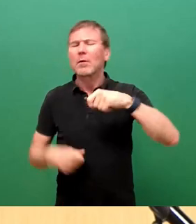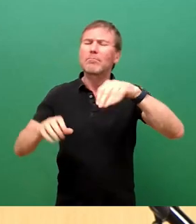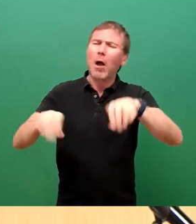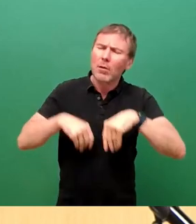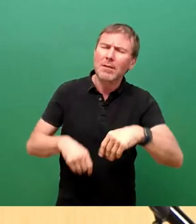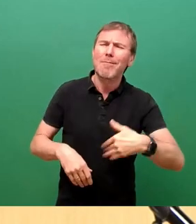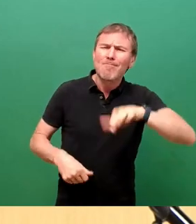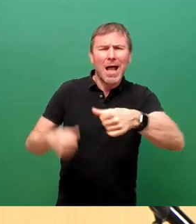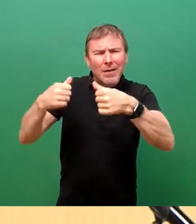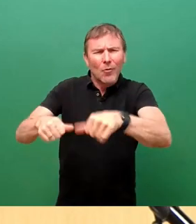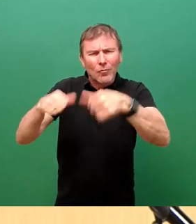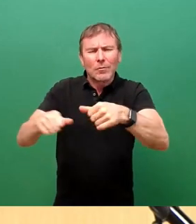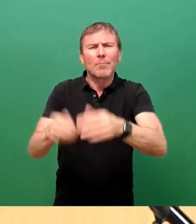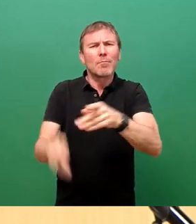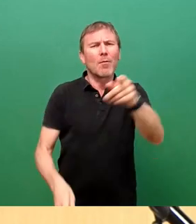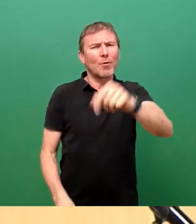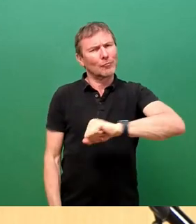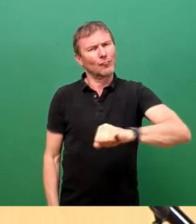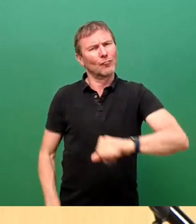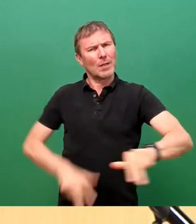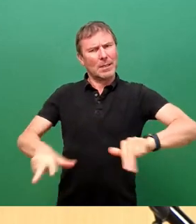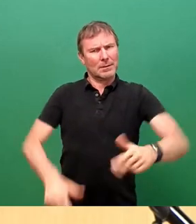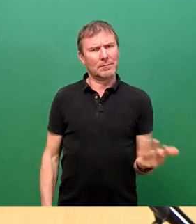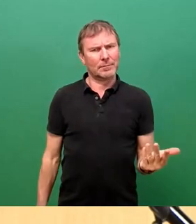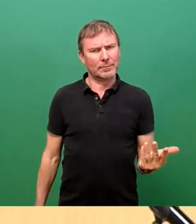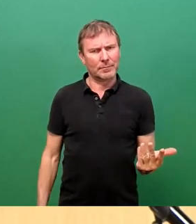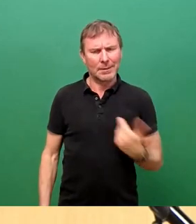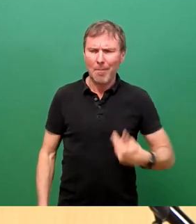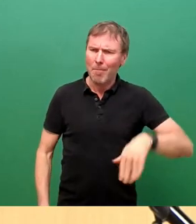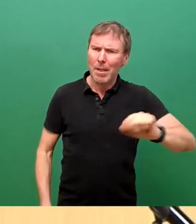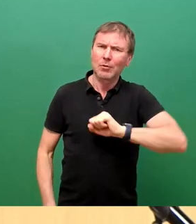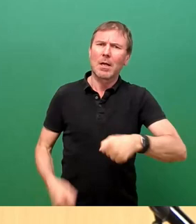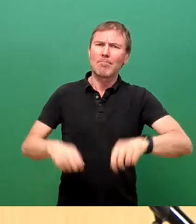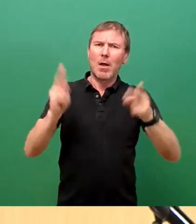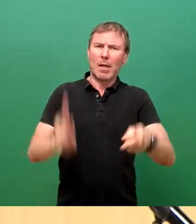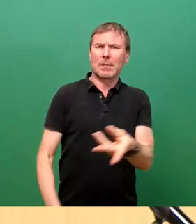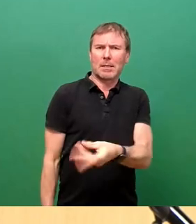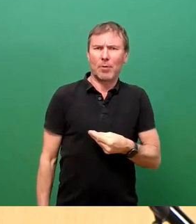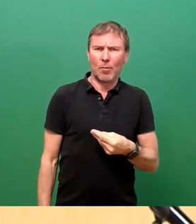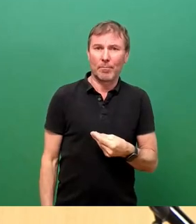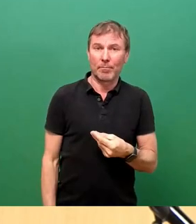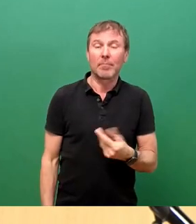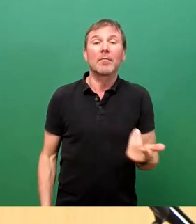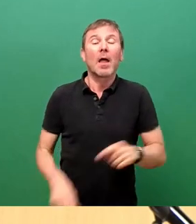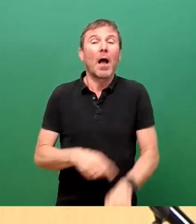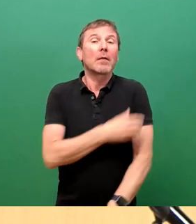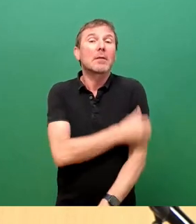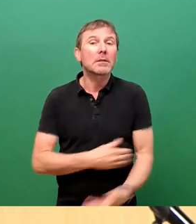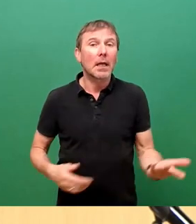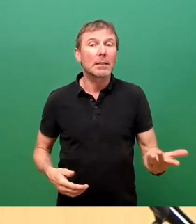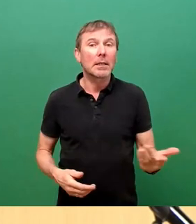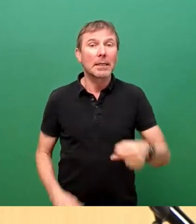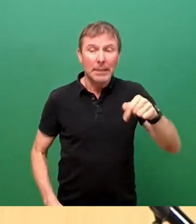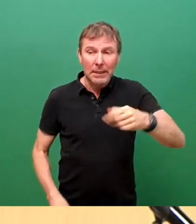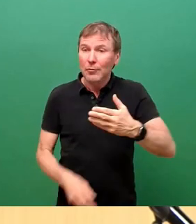die Behörden sich hier schneller bewegen, damit wir schneller zu Baurecht kommen. Und rechtzeitig kommt sie, weil trotzdem inzwischen schon wieder